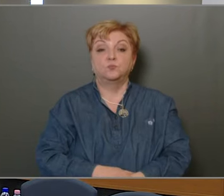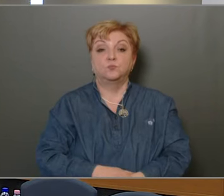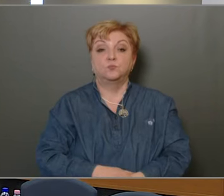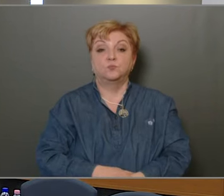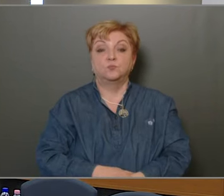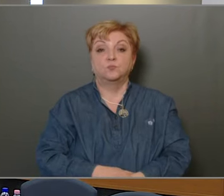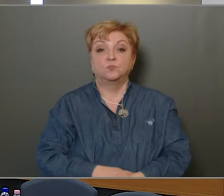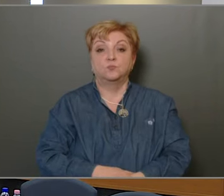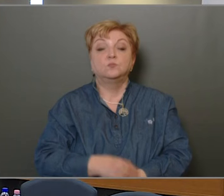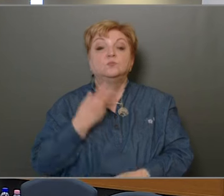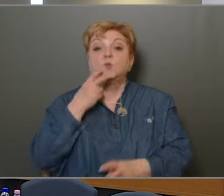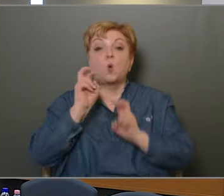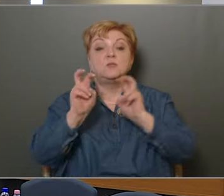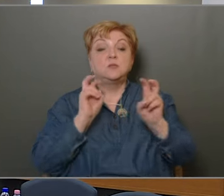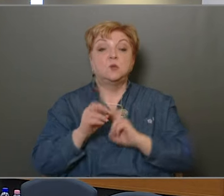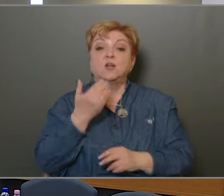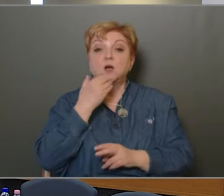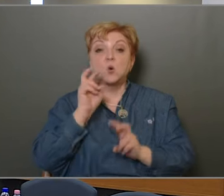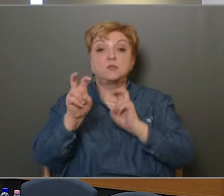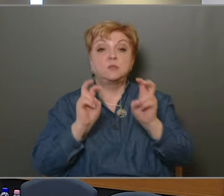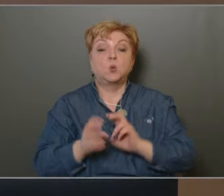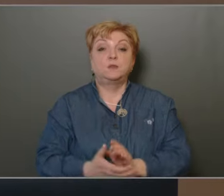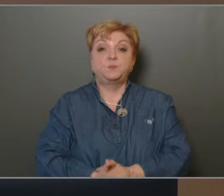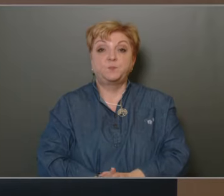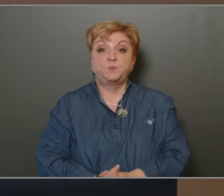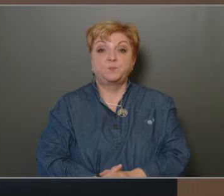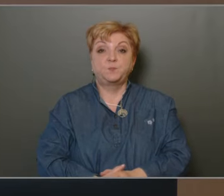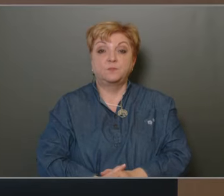Nincs. Hozzászólás, ki kíván hozzászólni?